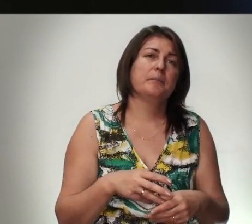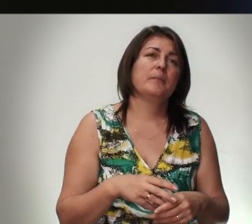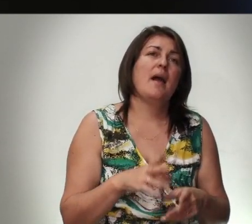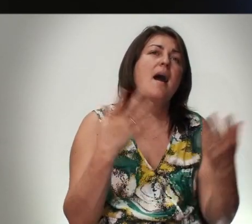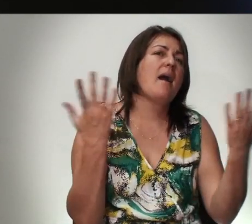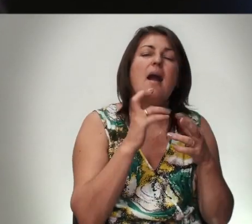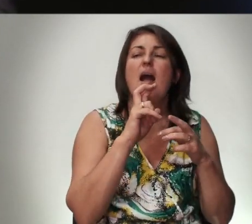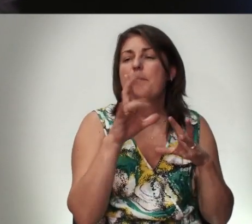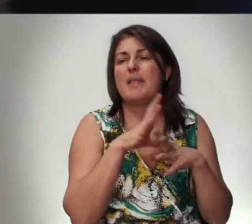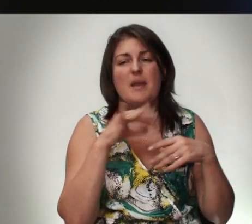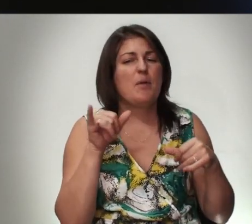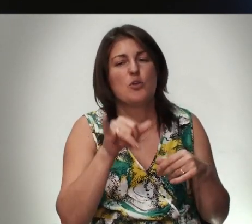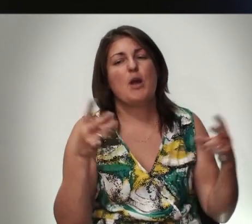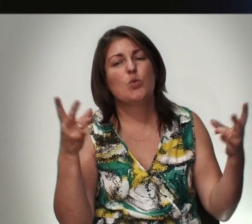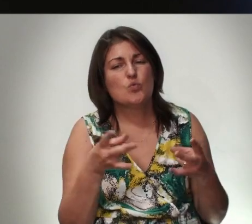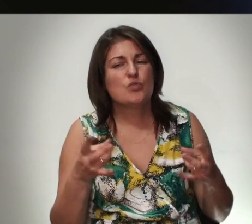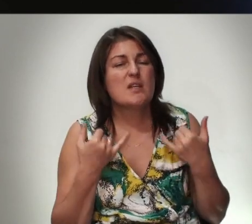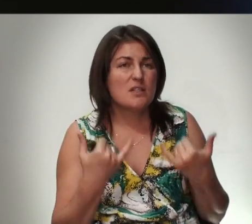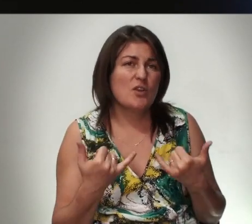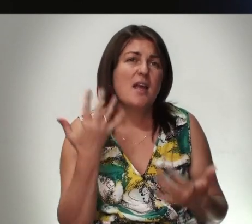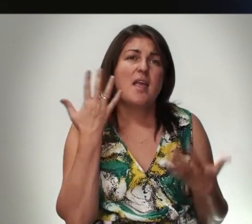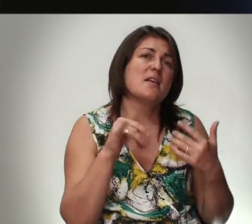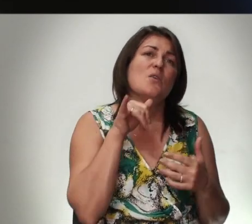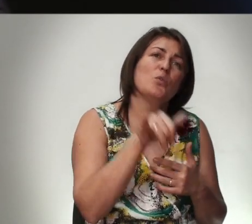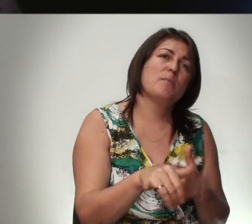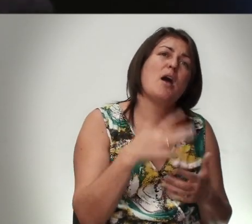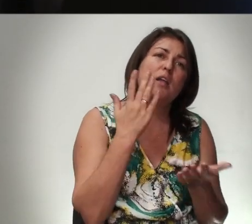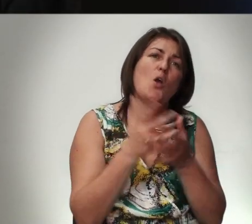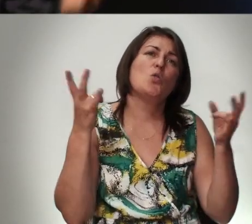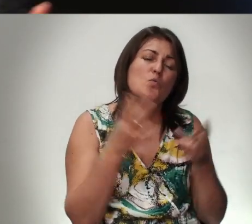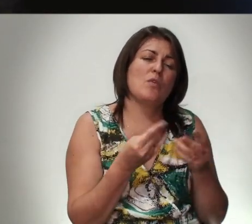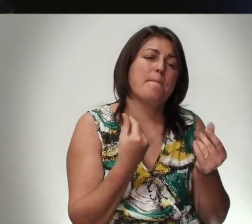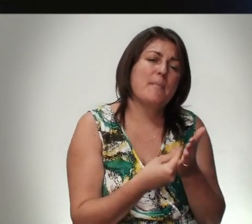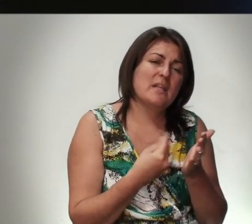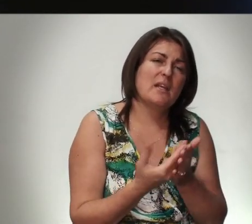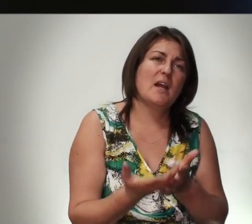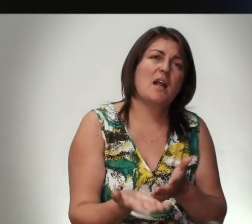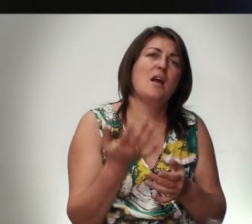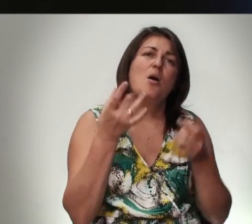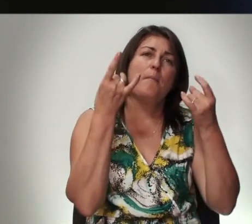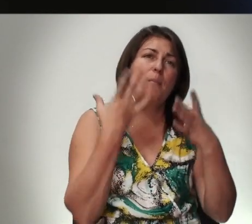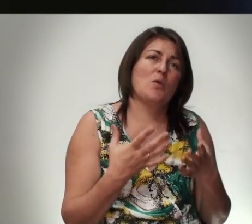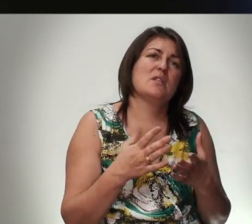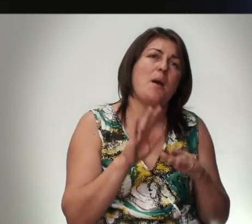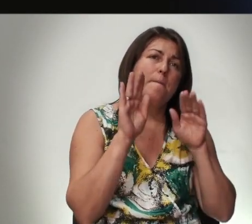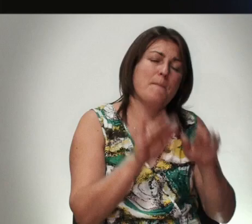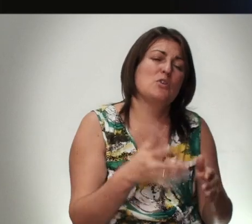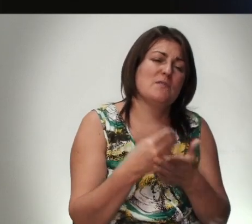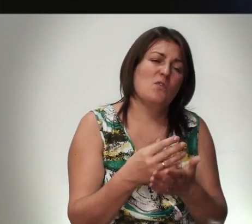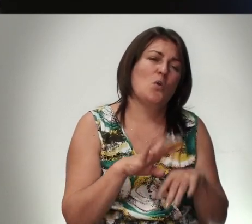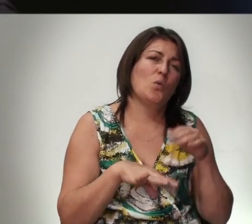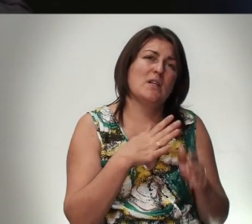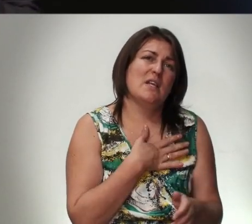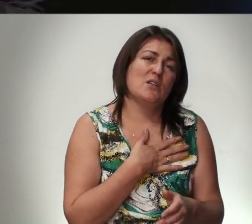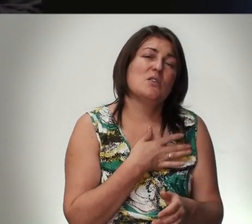Какая Бо Небо У Тебя Нужда Сейчас Если У Тебя Нужда Материальная Просто Положи Свою Руку На